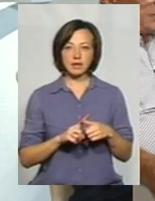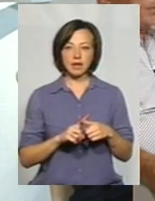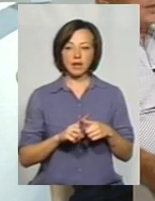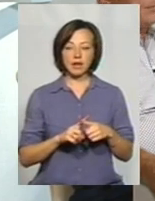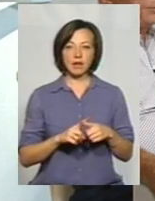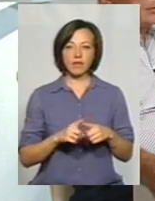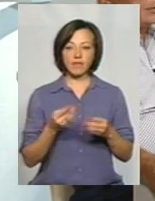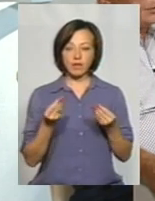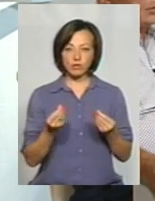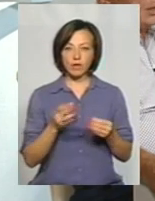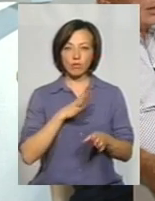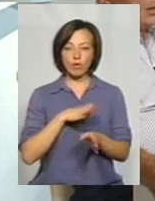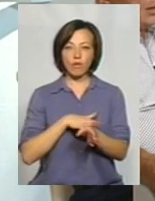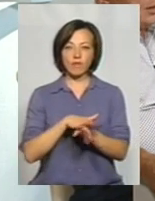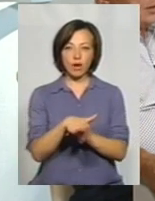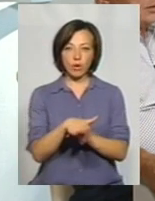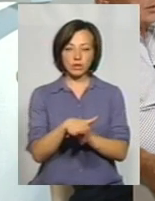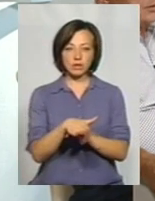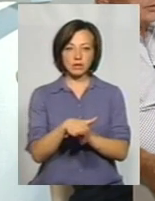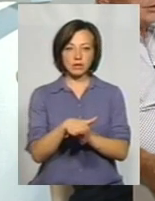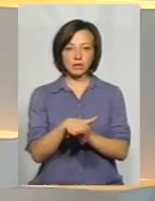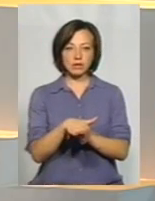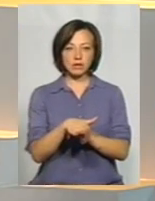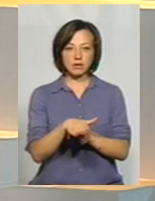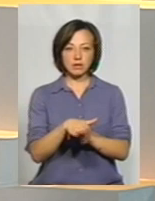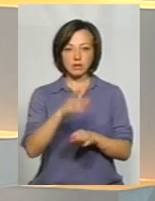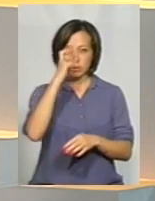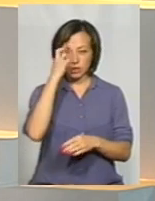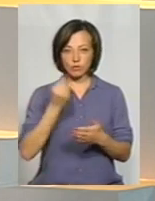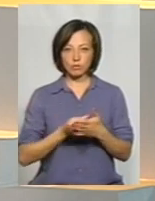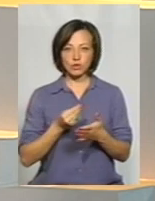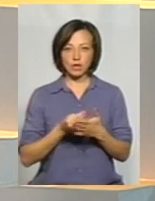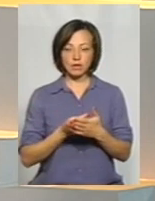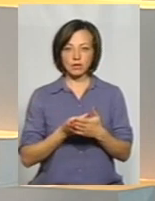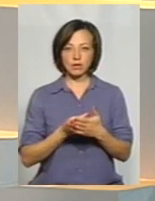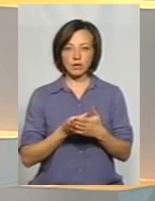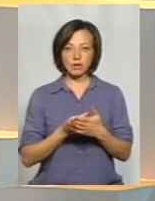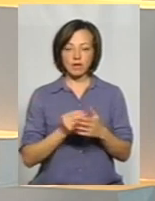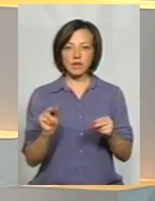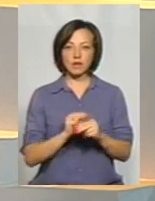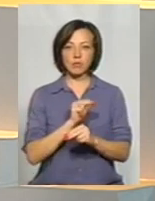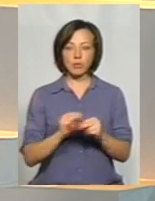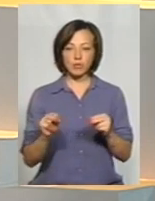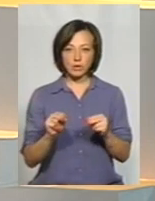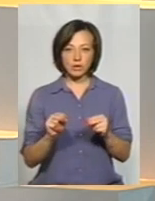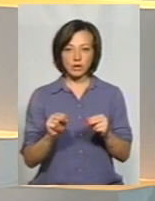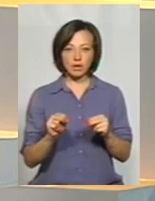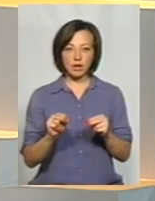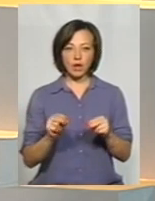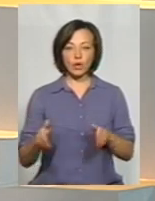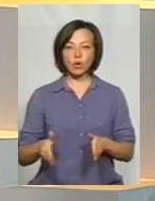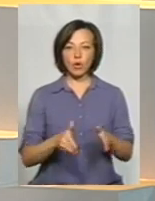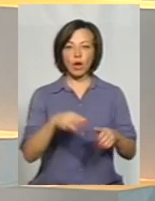фінансування було виконано з державного бюджету і відремонтовано на автомільній дорозі М-12